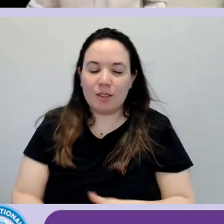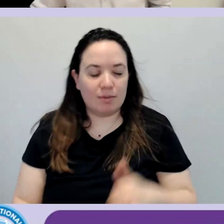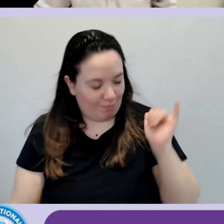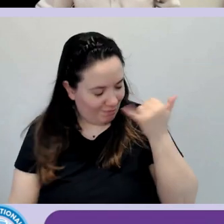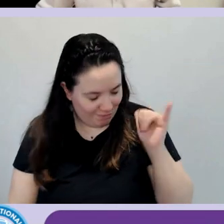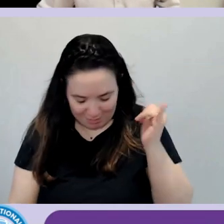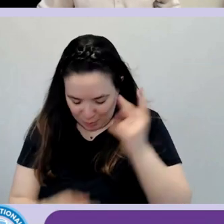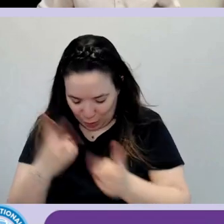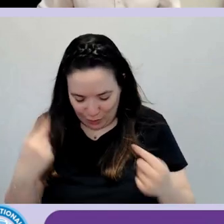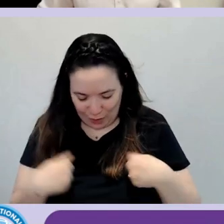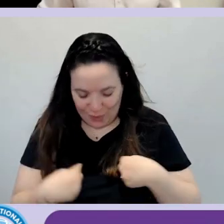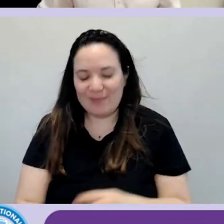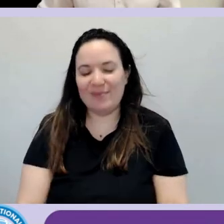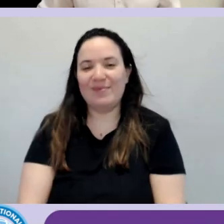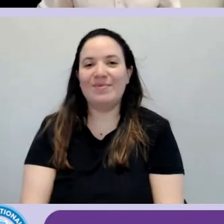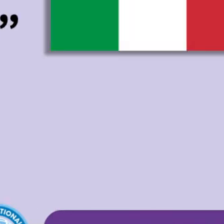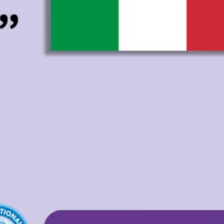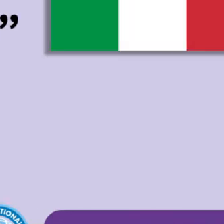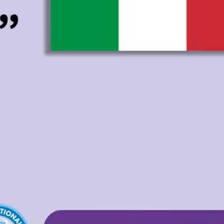ci provo, ci provo. Ok.